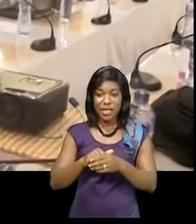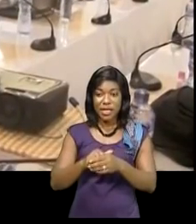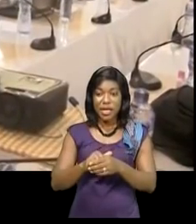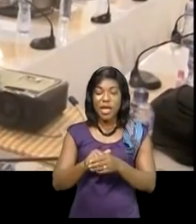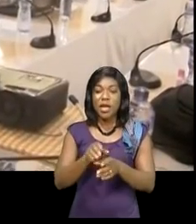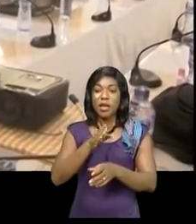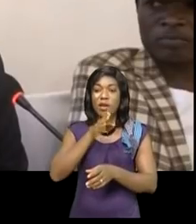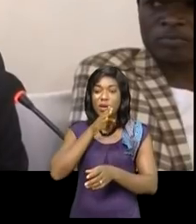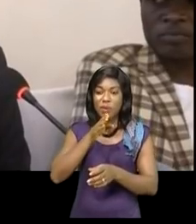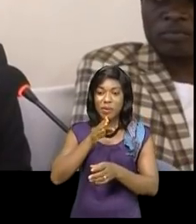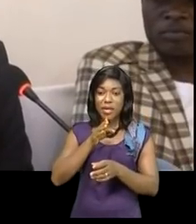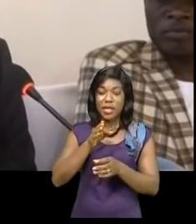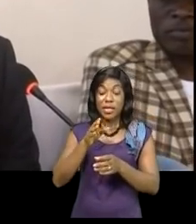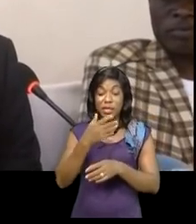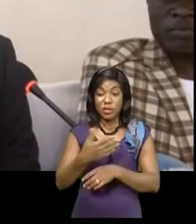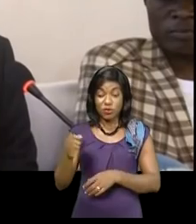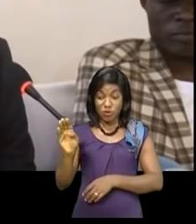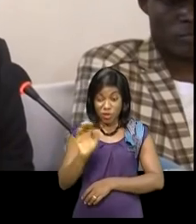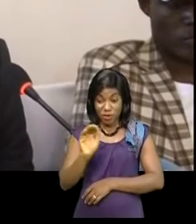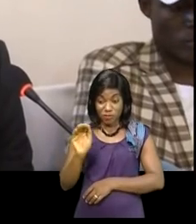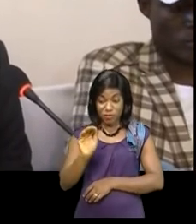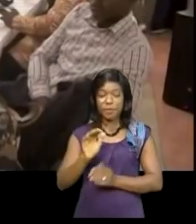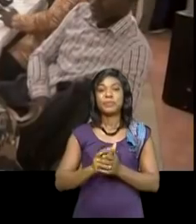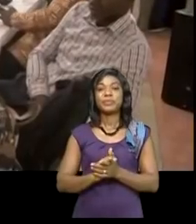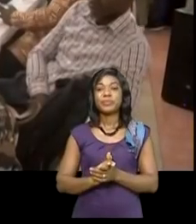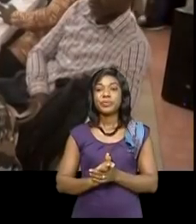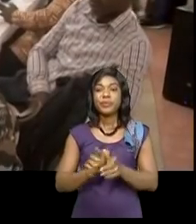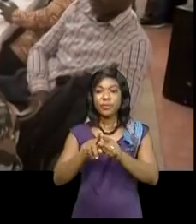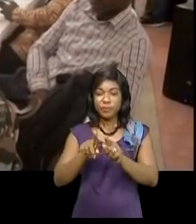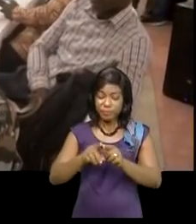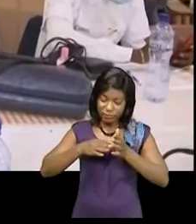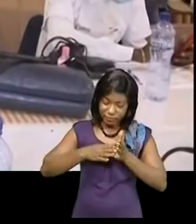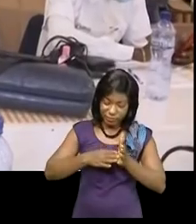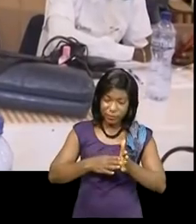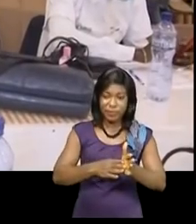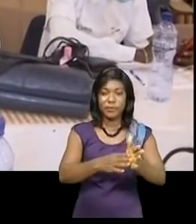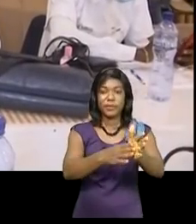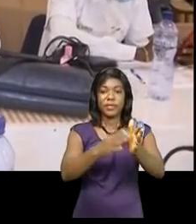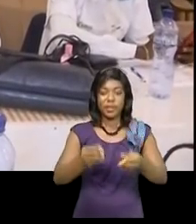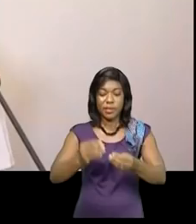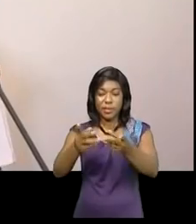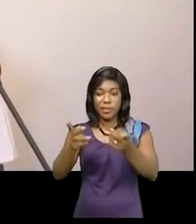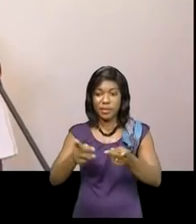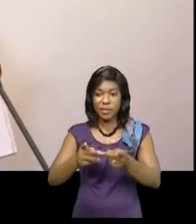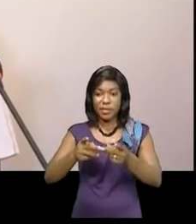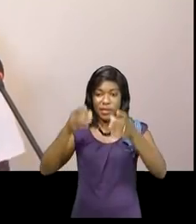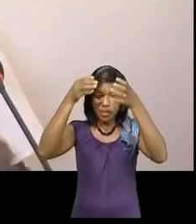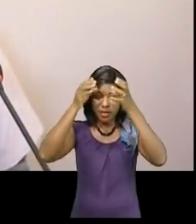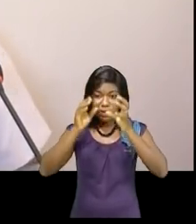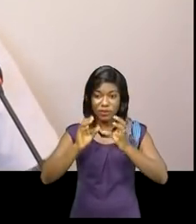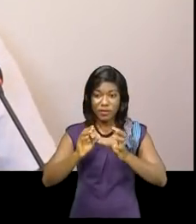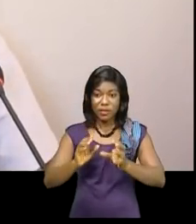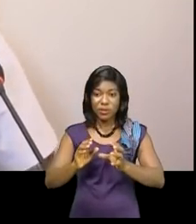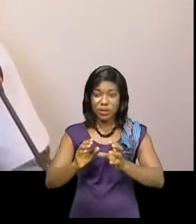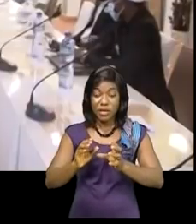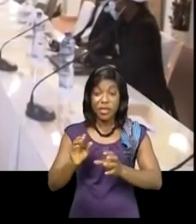et la biodiversité. Objectif affiché, assurer les suivis et les monitoring de la mise en œuvre de la convention de la diversité biologique